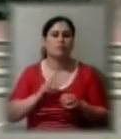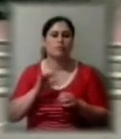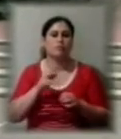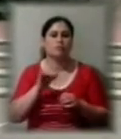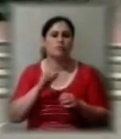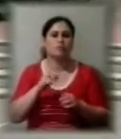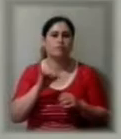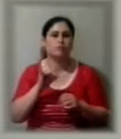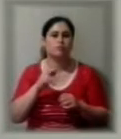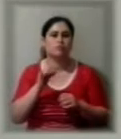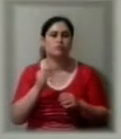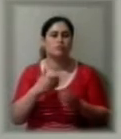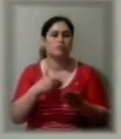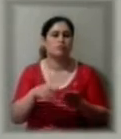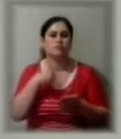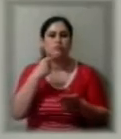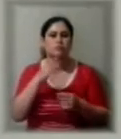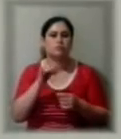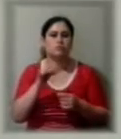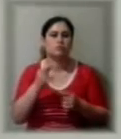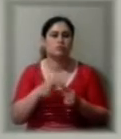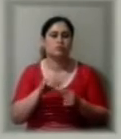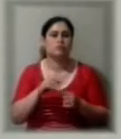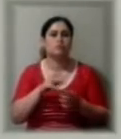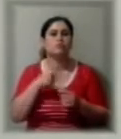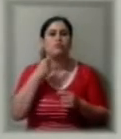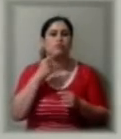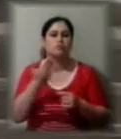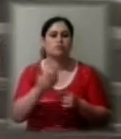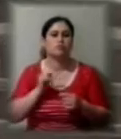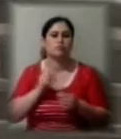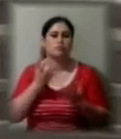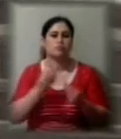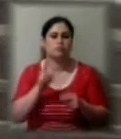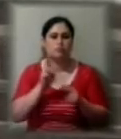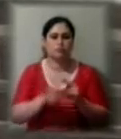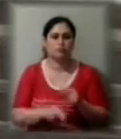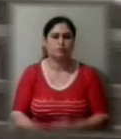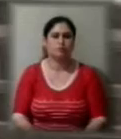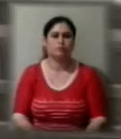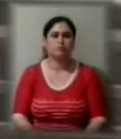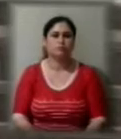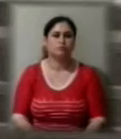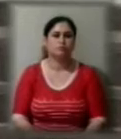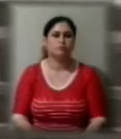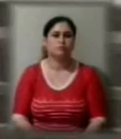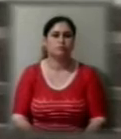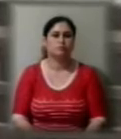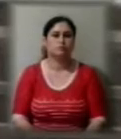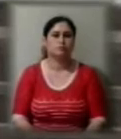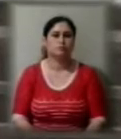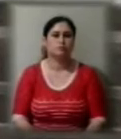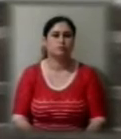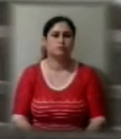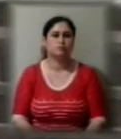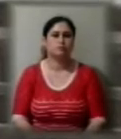відмовилася коментувати ситуацію, пославшись на те, що її робочий день закінчився. Олена Протопопова, Аліна Олефір, Оксана Хлєбус, Володимир